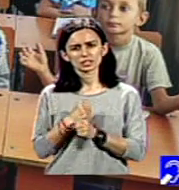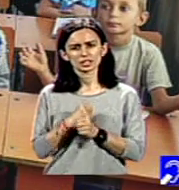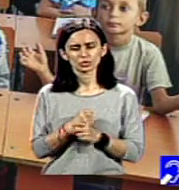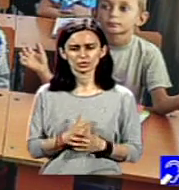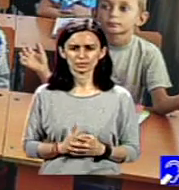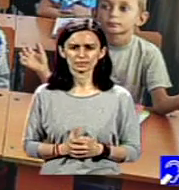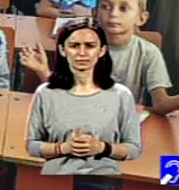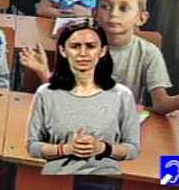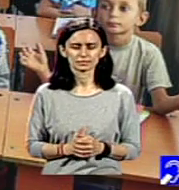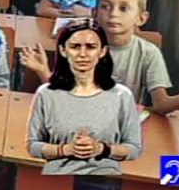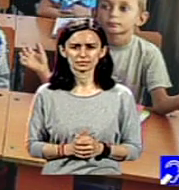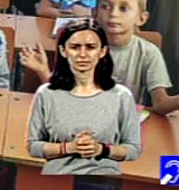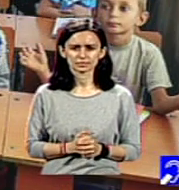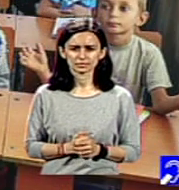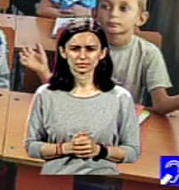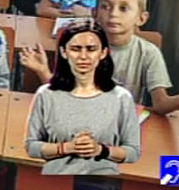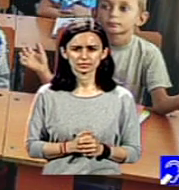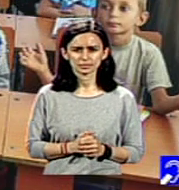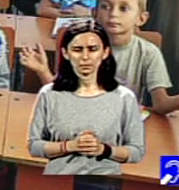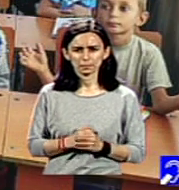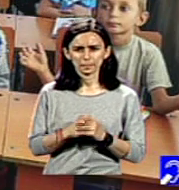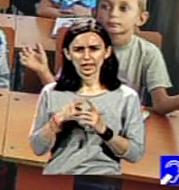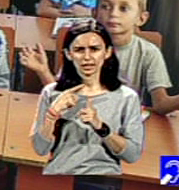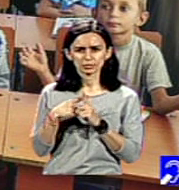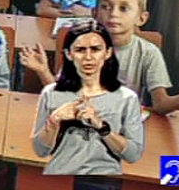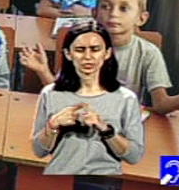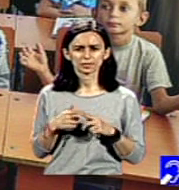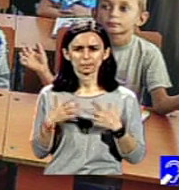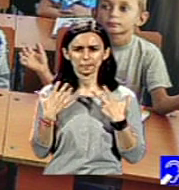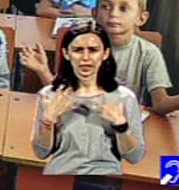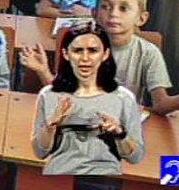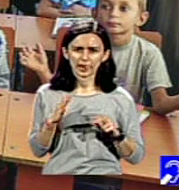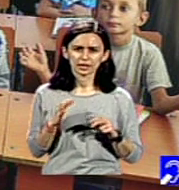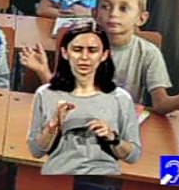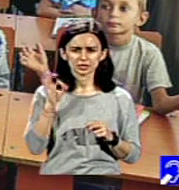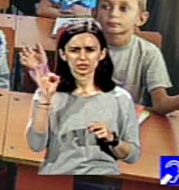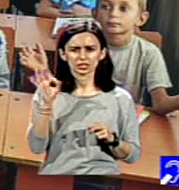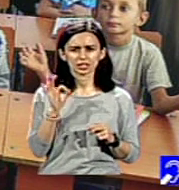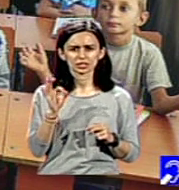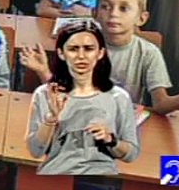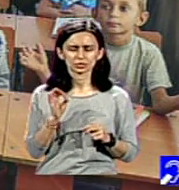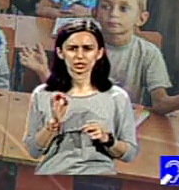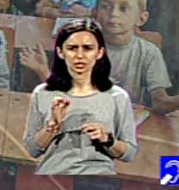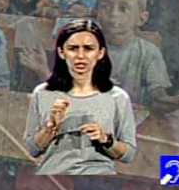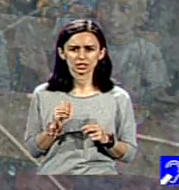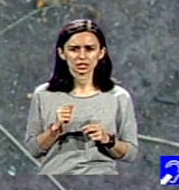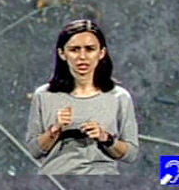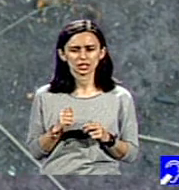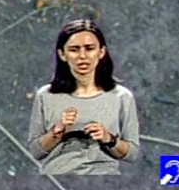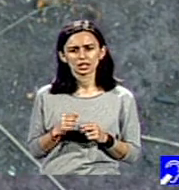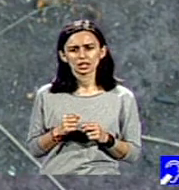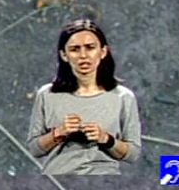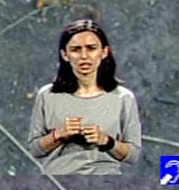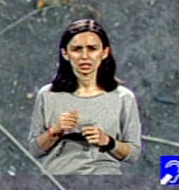În plus, în 80% dintre gospodării, copii și tineri